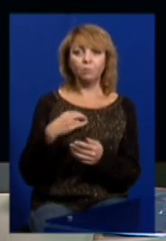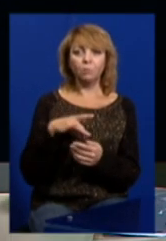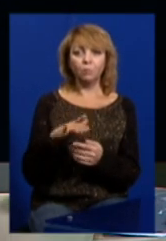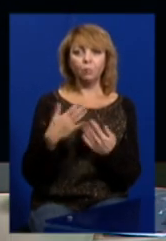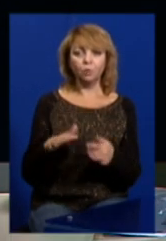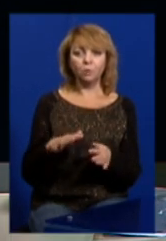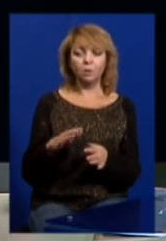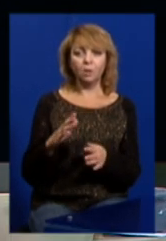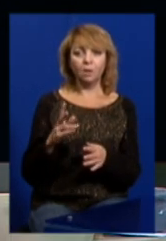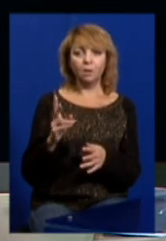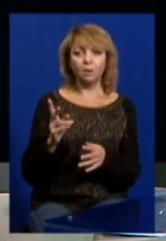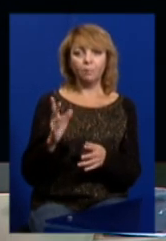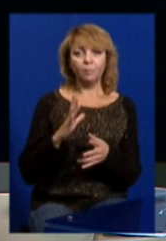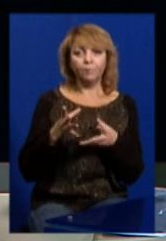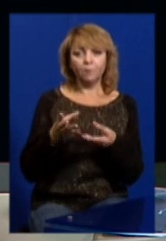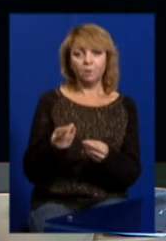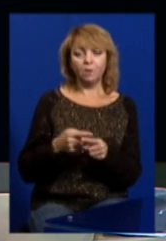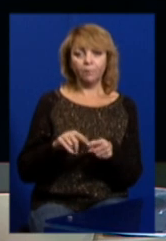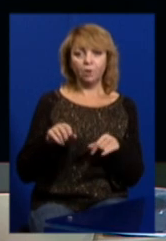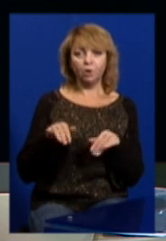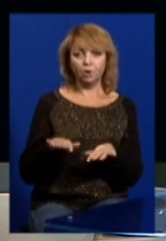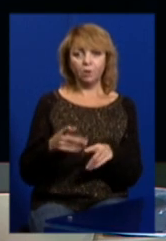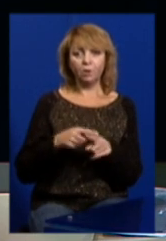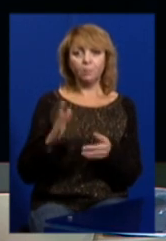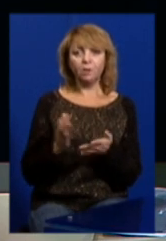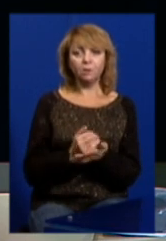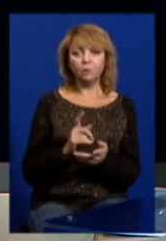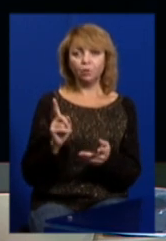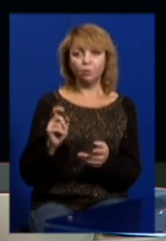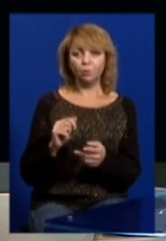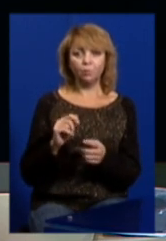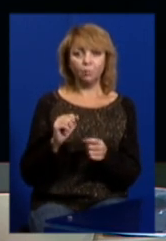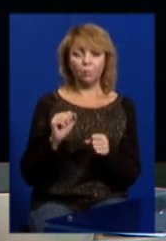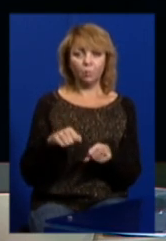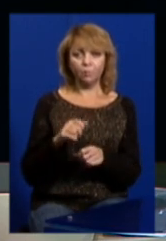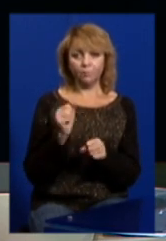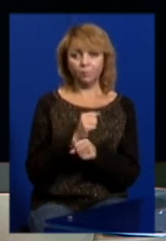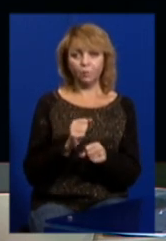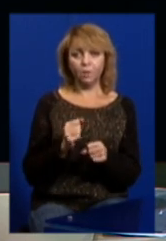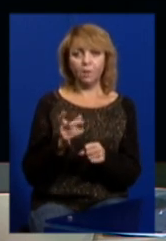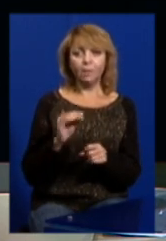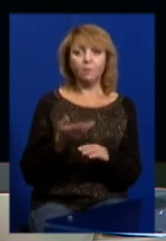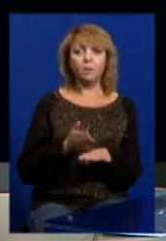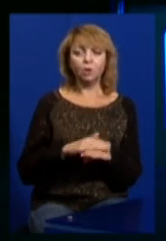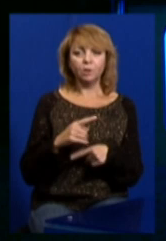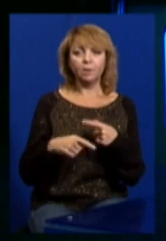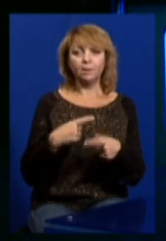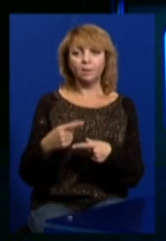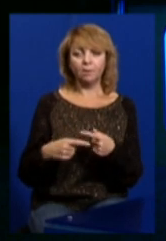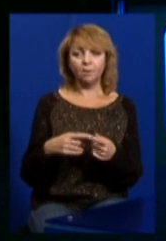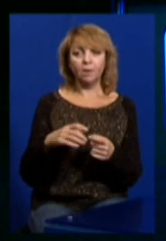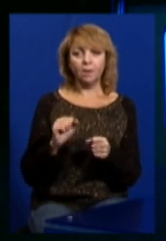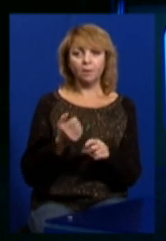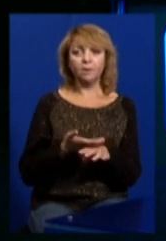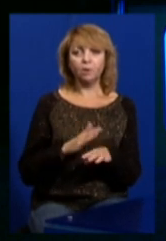б якось це вплинуло на рішення. Там знайти навряд чи вони могли. Крім тяжкості наслідків, а